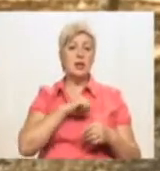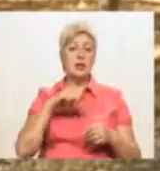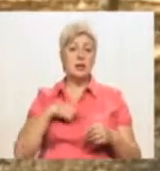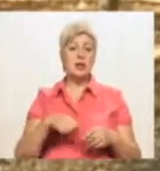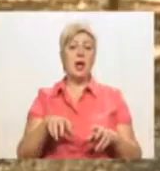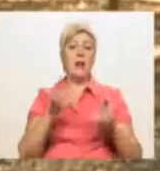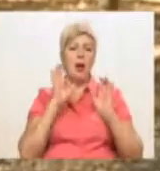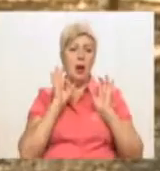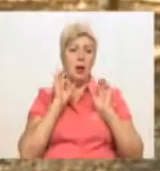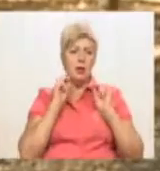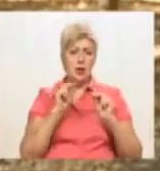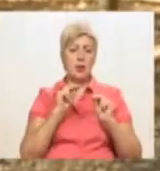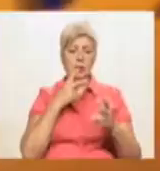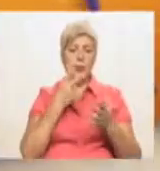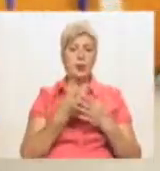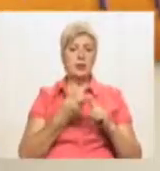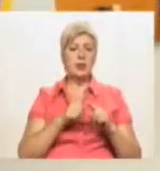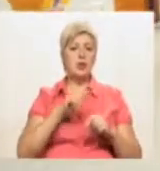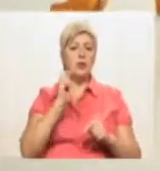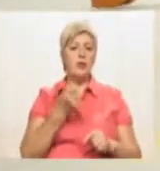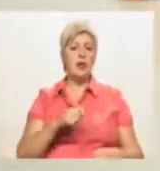правдиво показали цю війну.